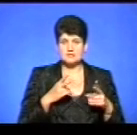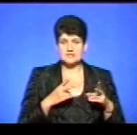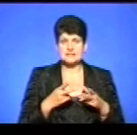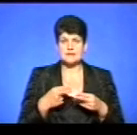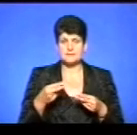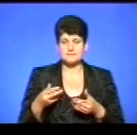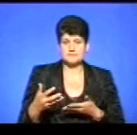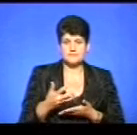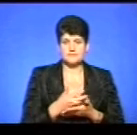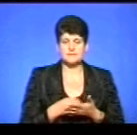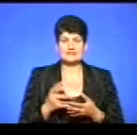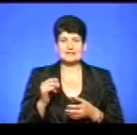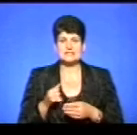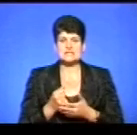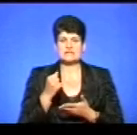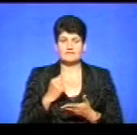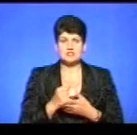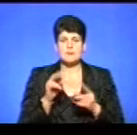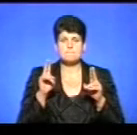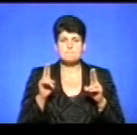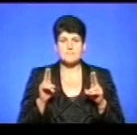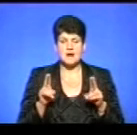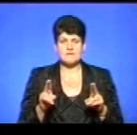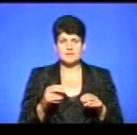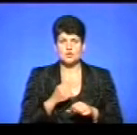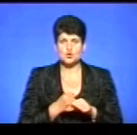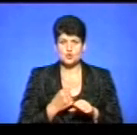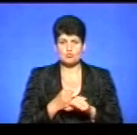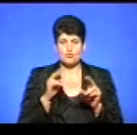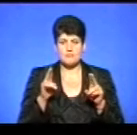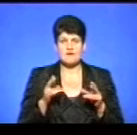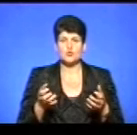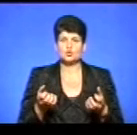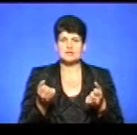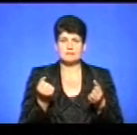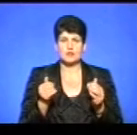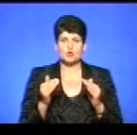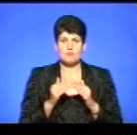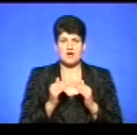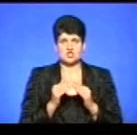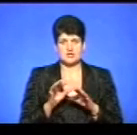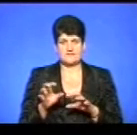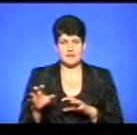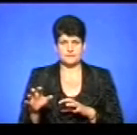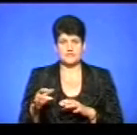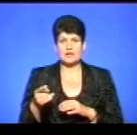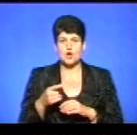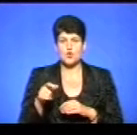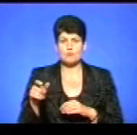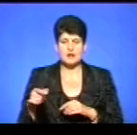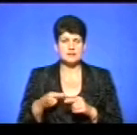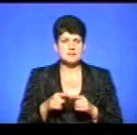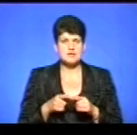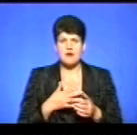збір підписів на затвердження і розробку правил утримання домашніх тварин. Тобто тернополяни дуже